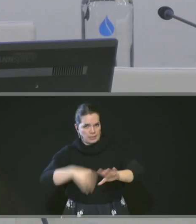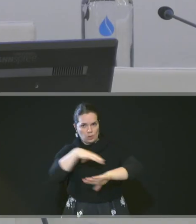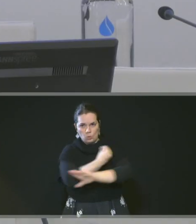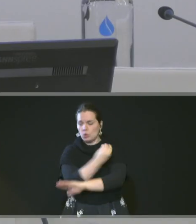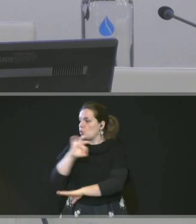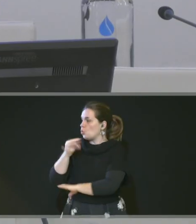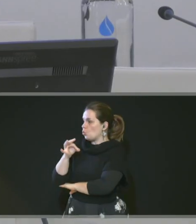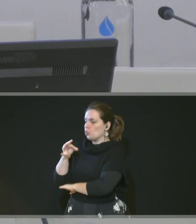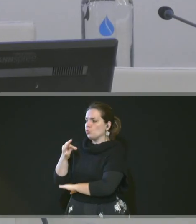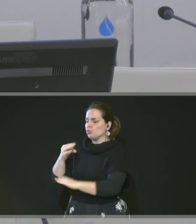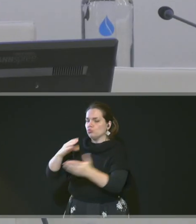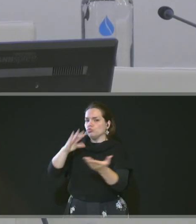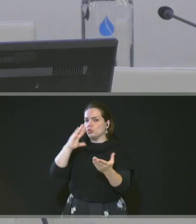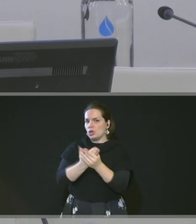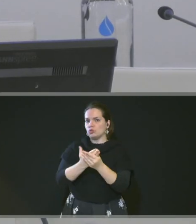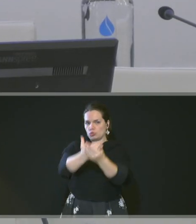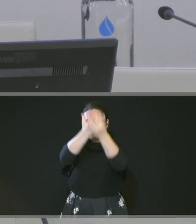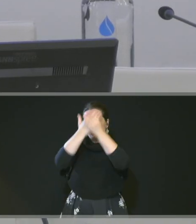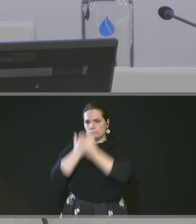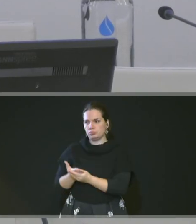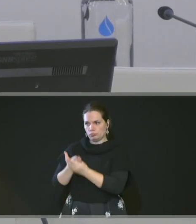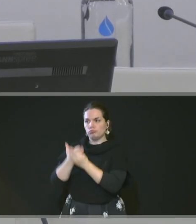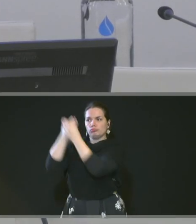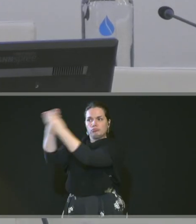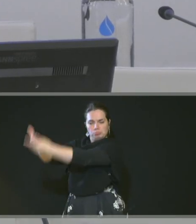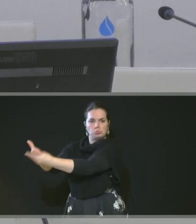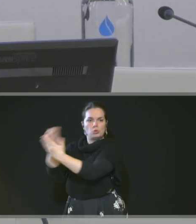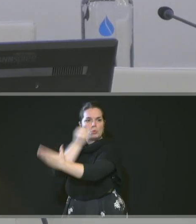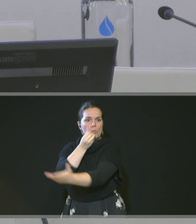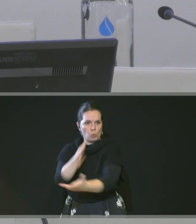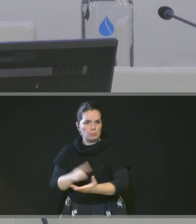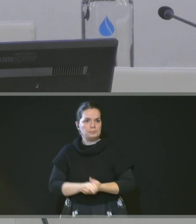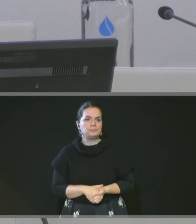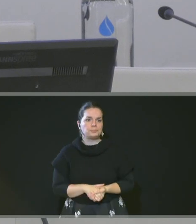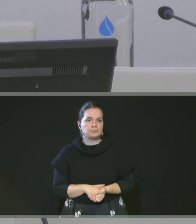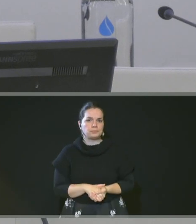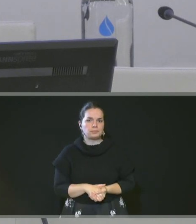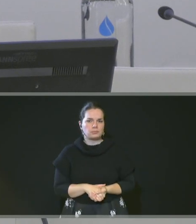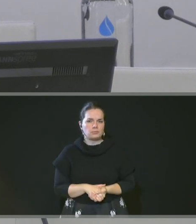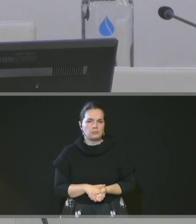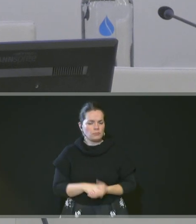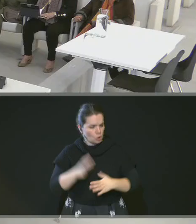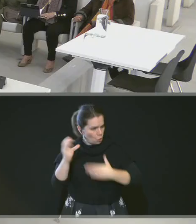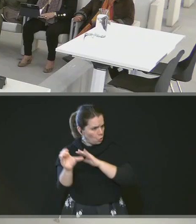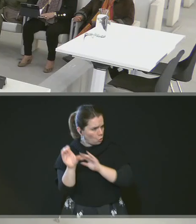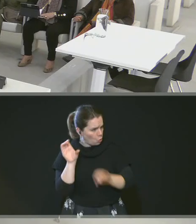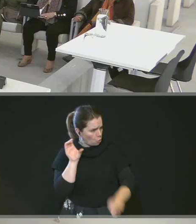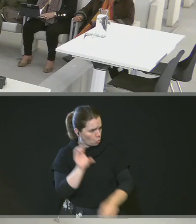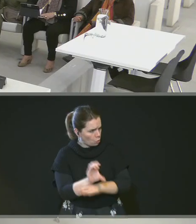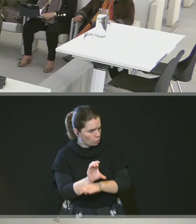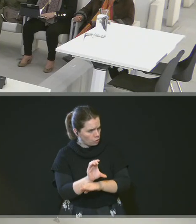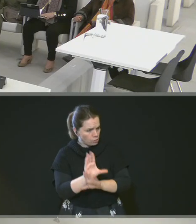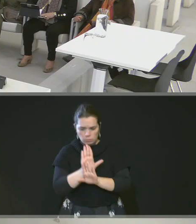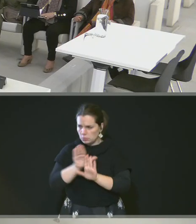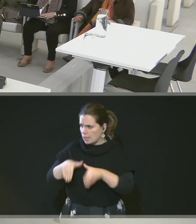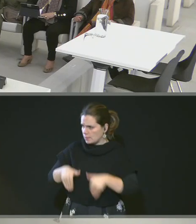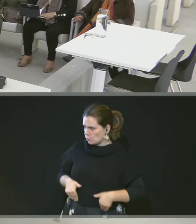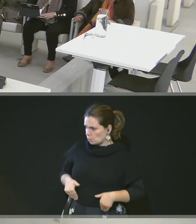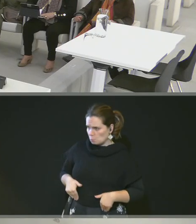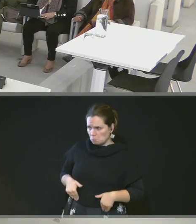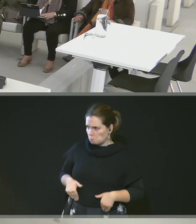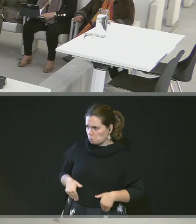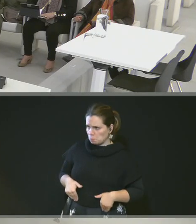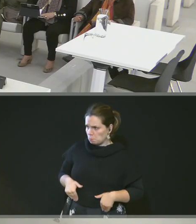que le dossier est passé au conseil de surveillance du CHU également déjà. Y a-t-il des votes contre, des abstentions